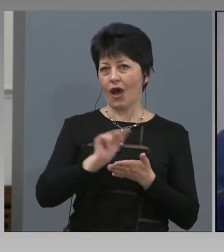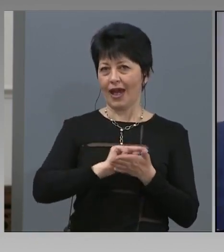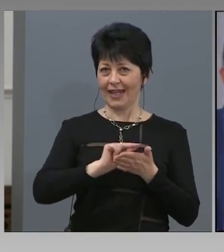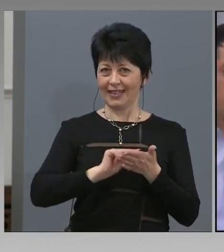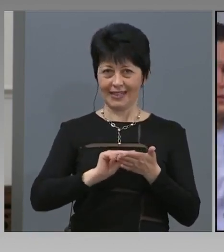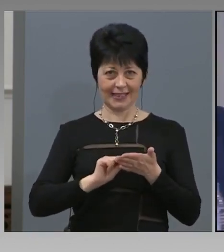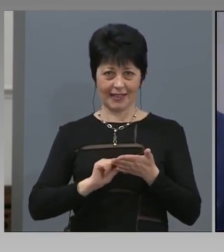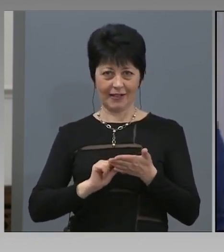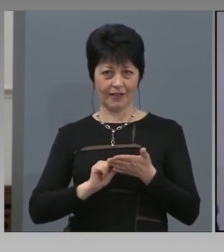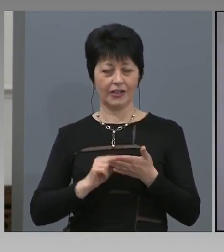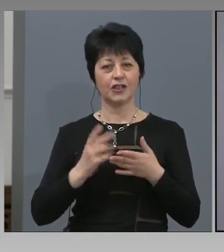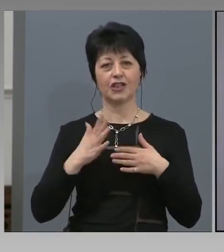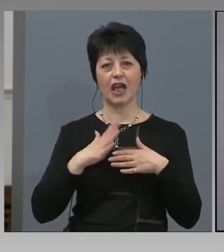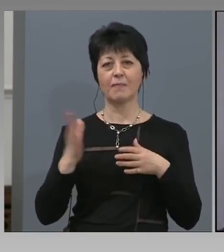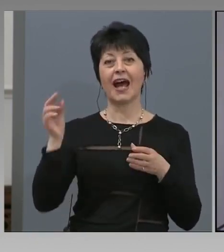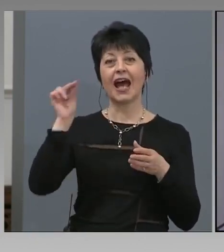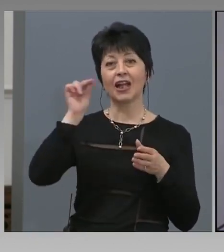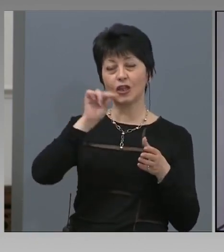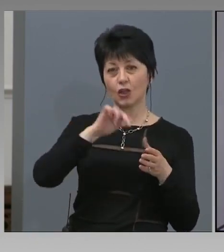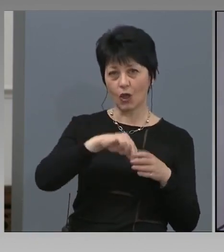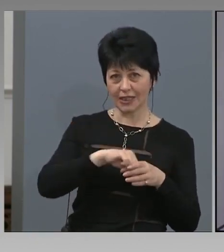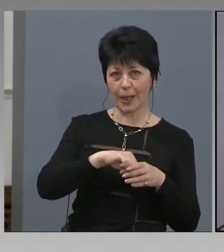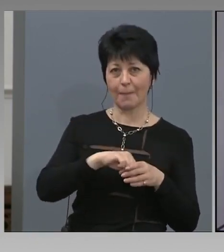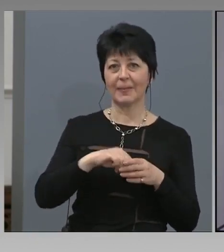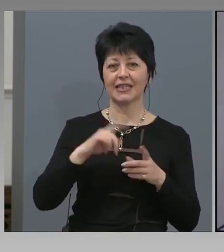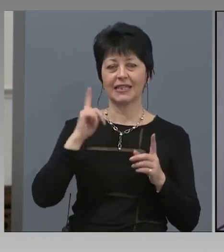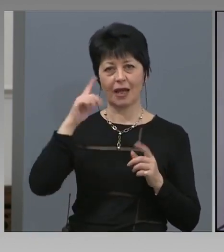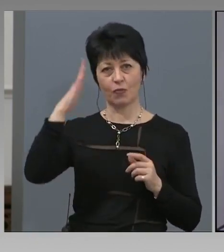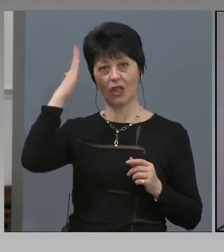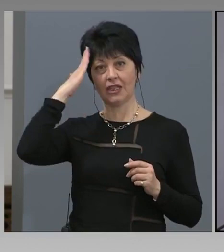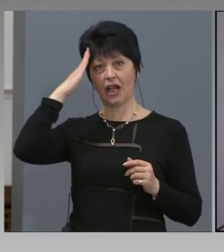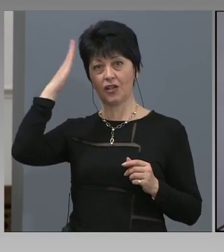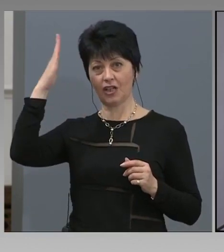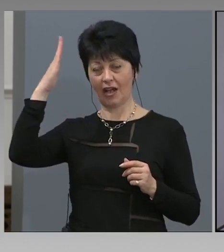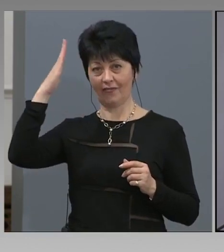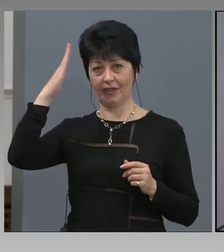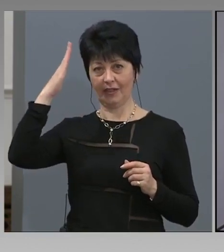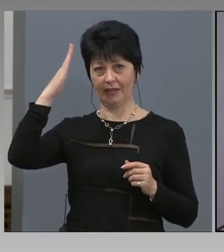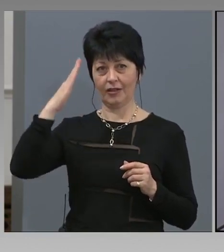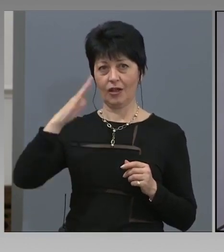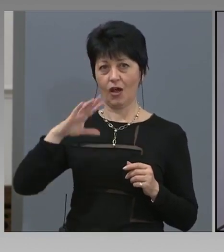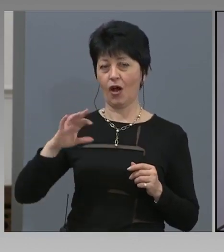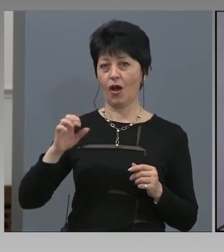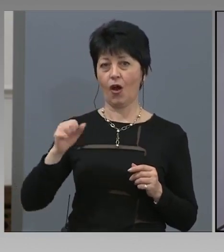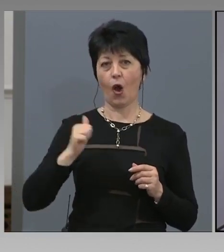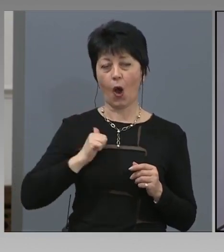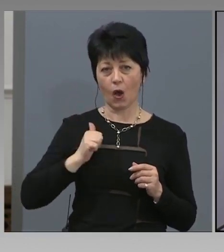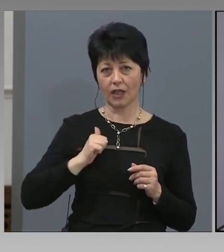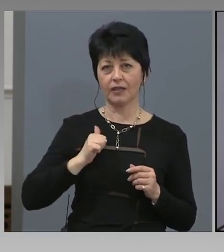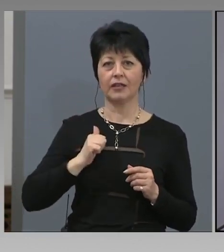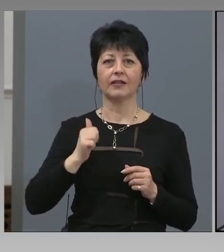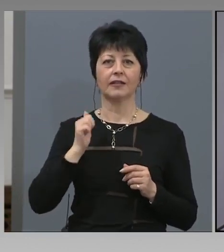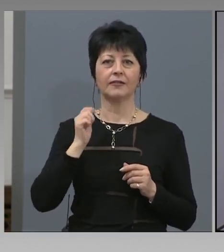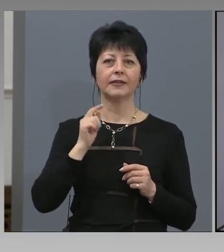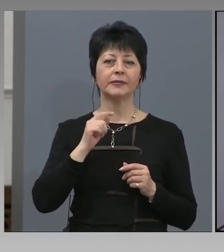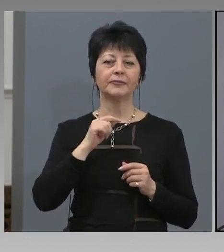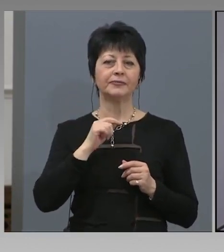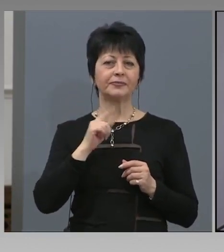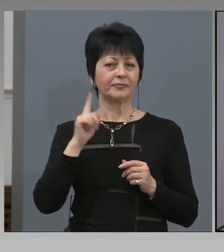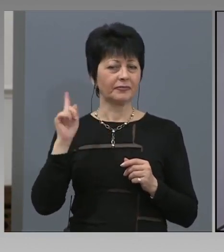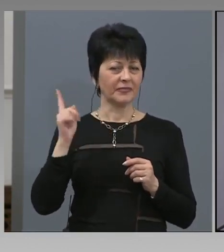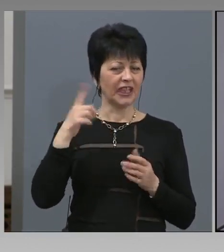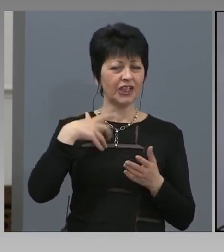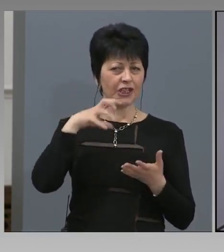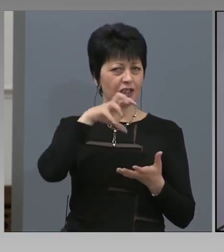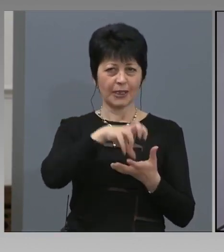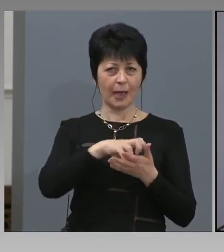регистр ще има достъп само държавни органи, служители на държавни органи, на националния оперативен щаб, само